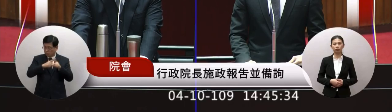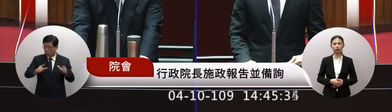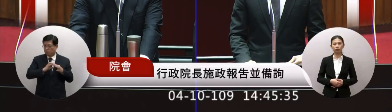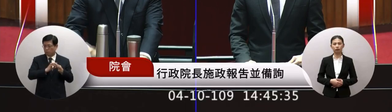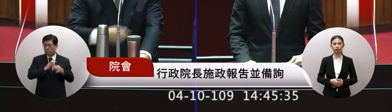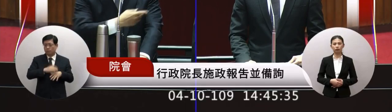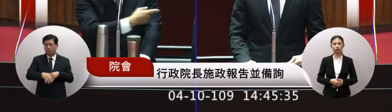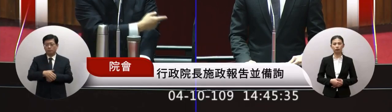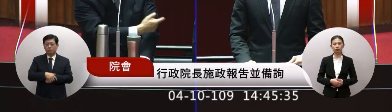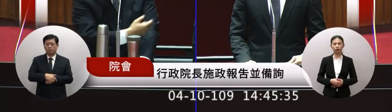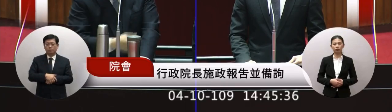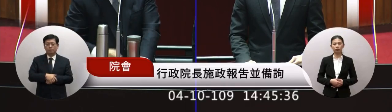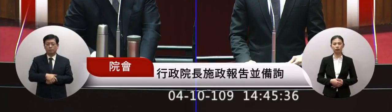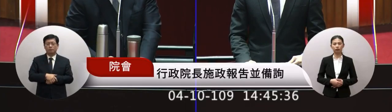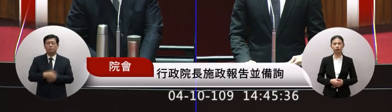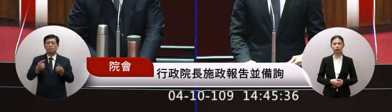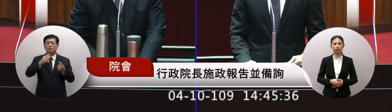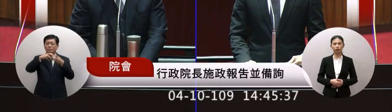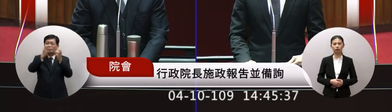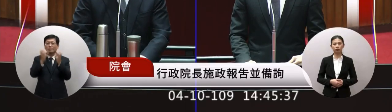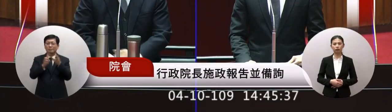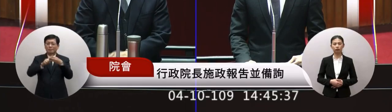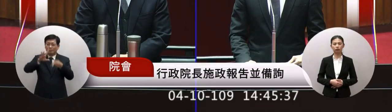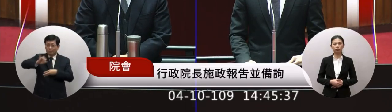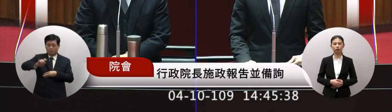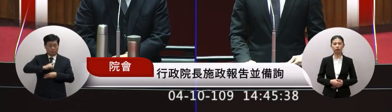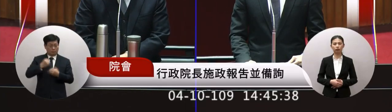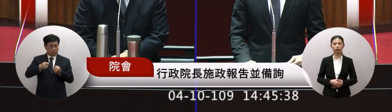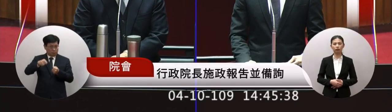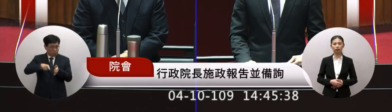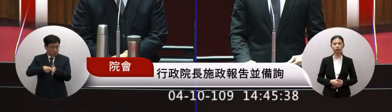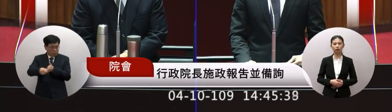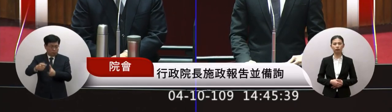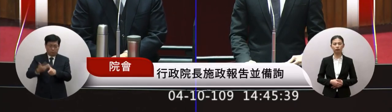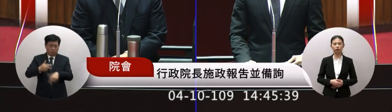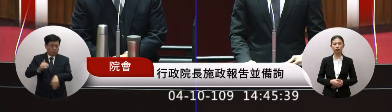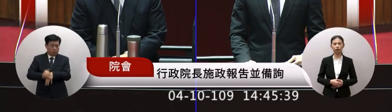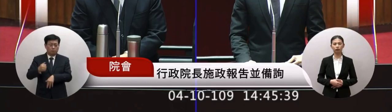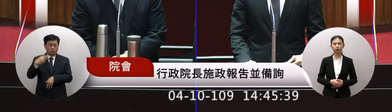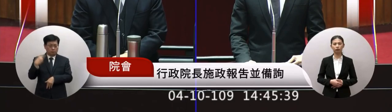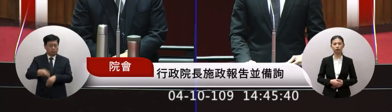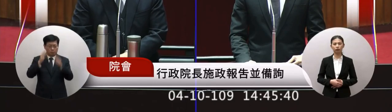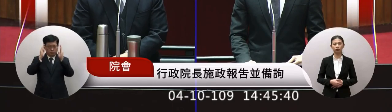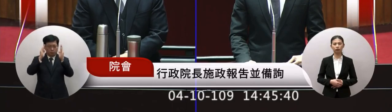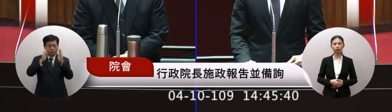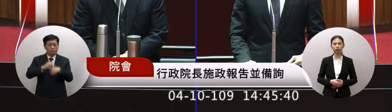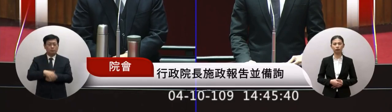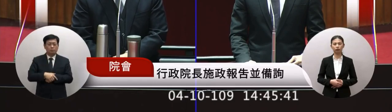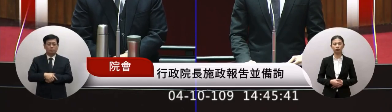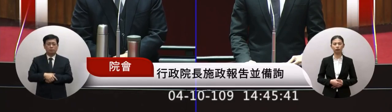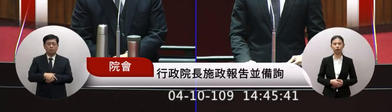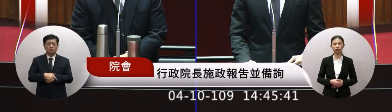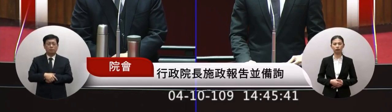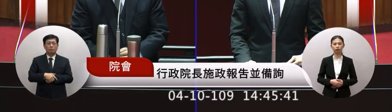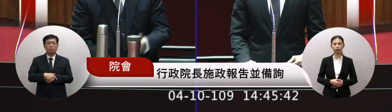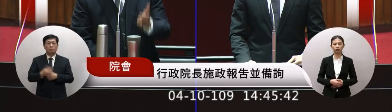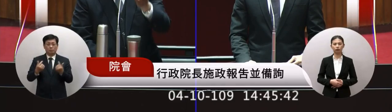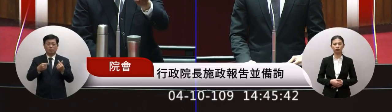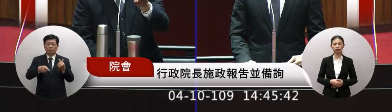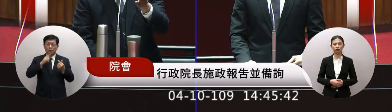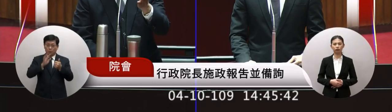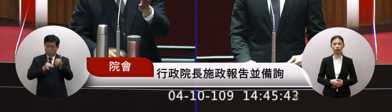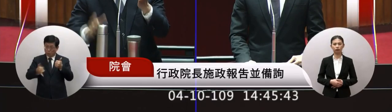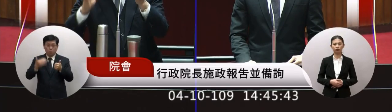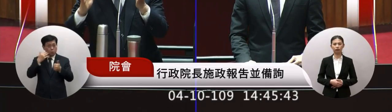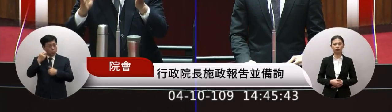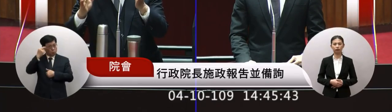關心那劉主委他在這方面很專業而且很認真王後在這方面委